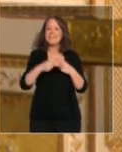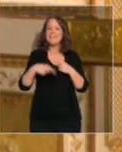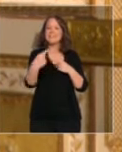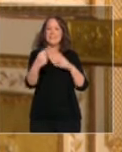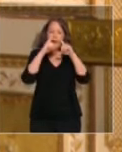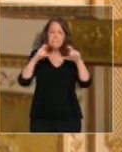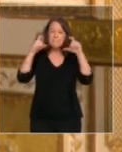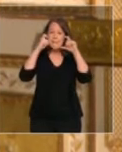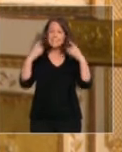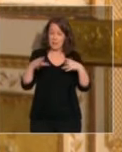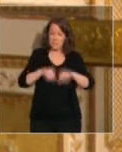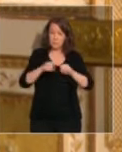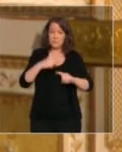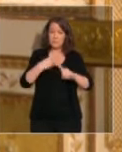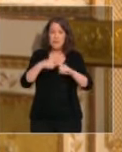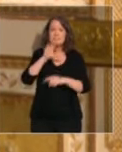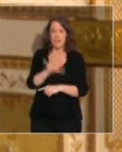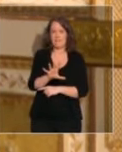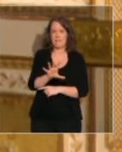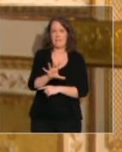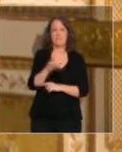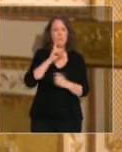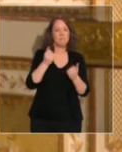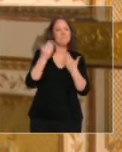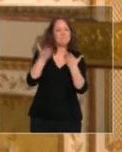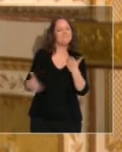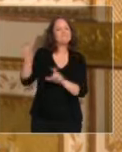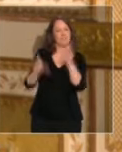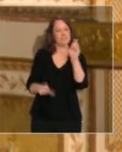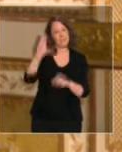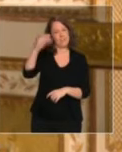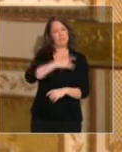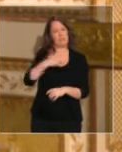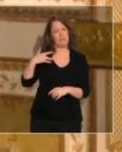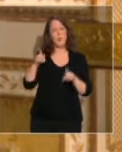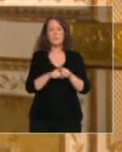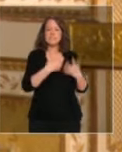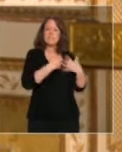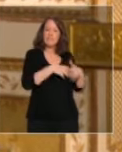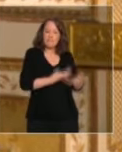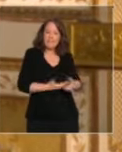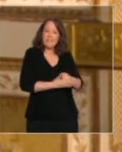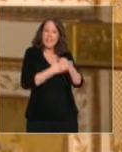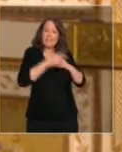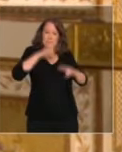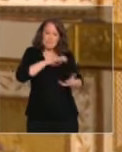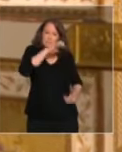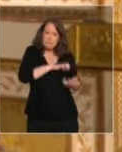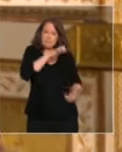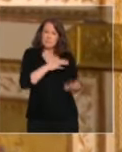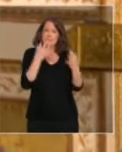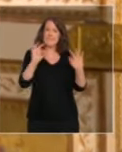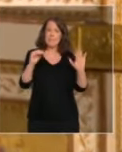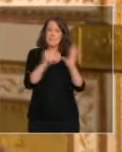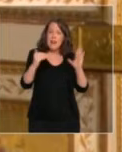de masques pour nos soignants en France. Et nous aurons produit 10 000 respirateurs supplémentaires de plus sur notre sol, ces